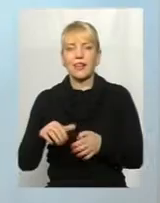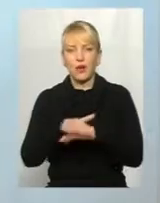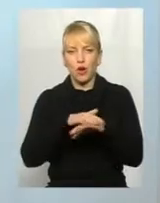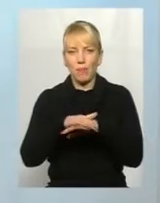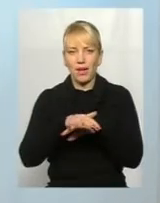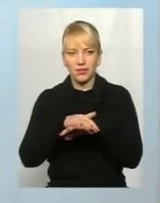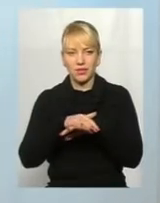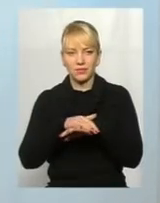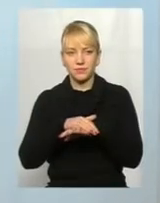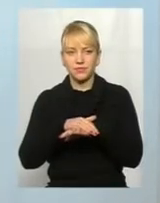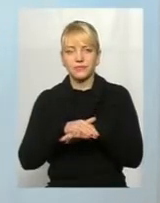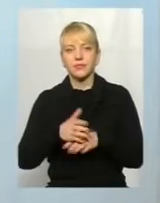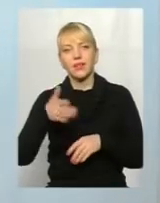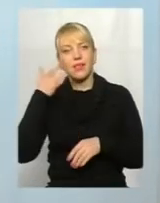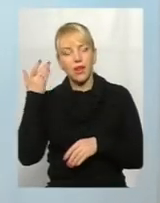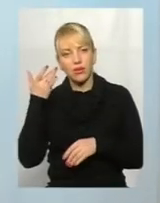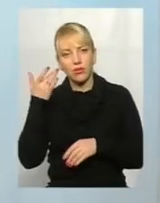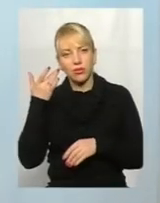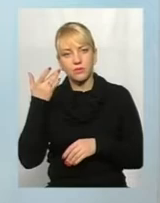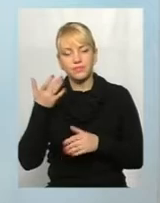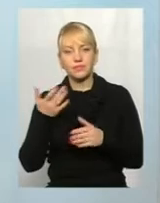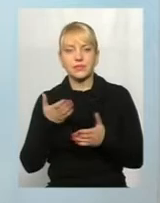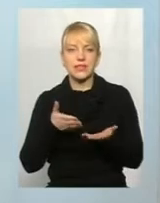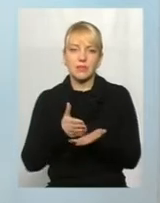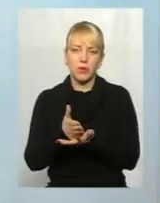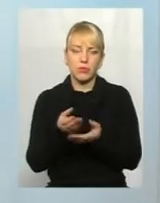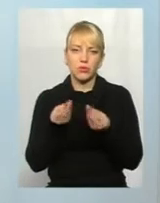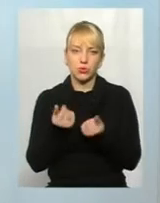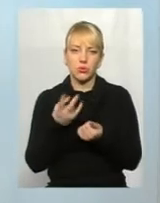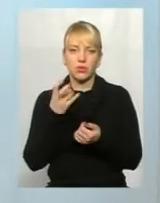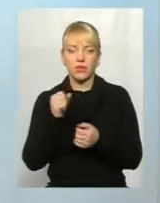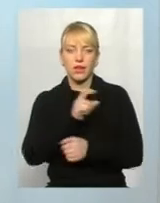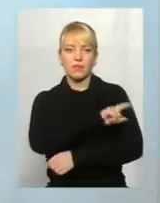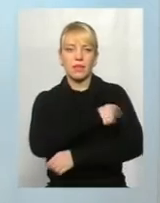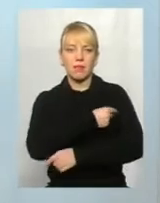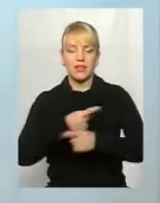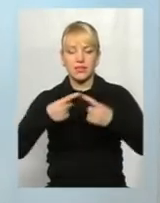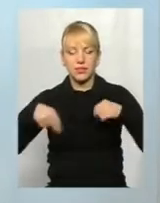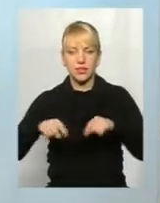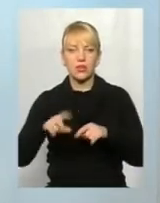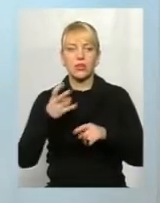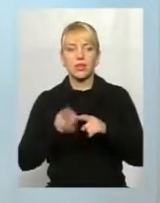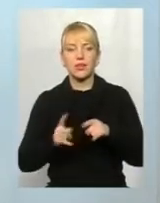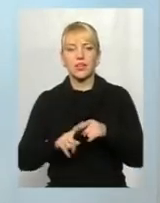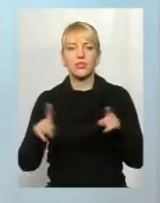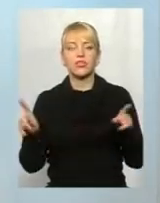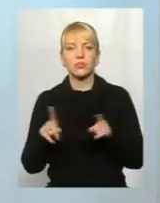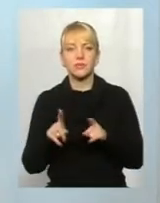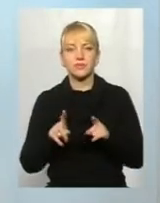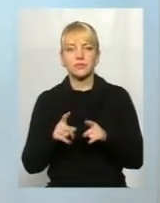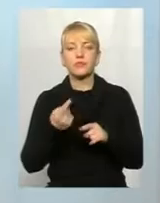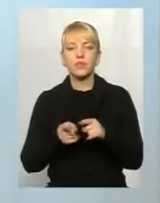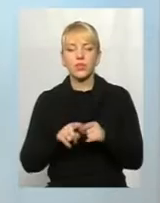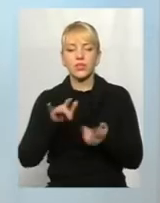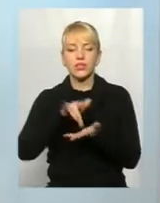легко спрямовують кошти на медицину, на те, аби у ті